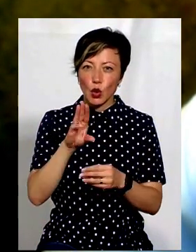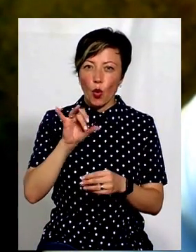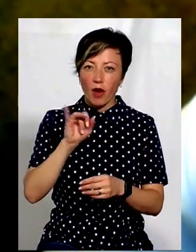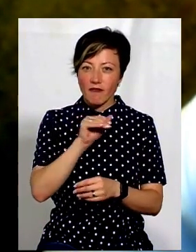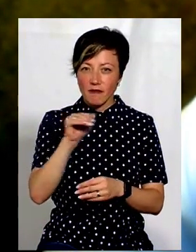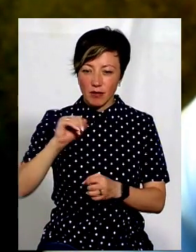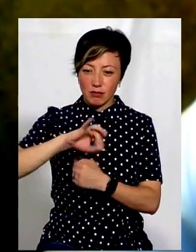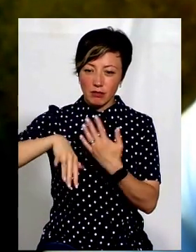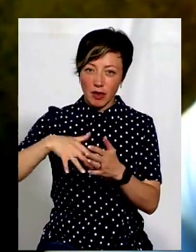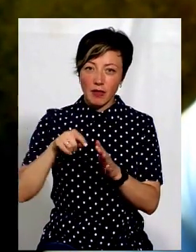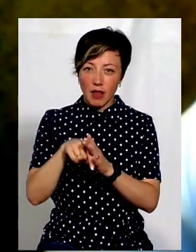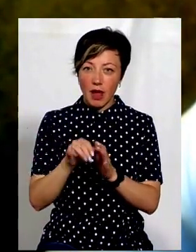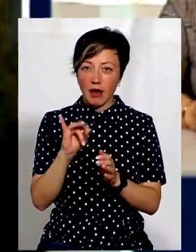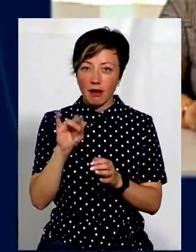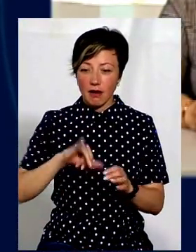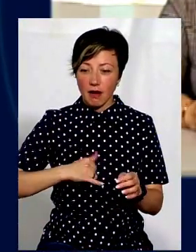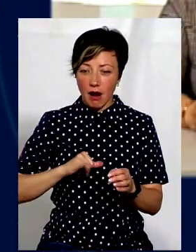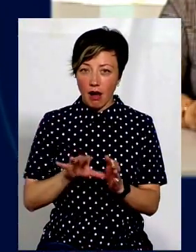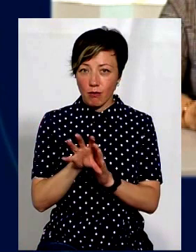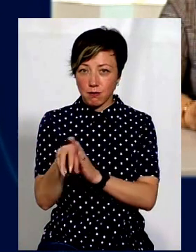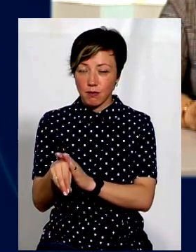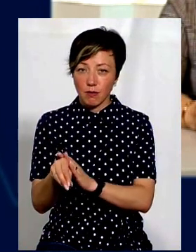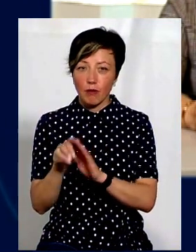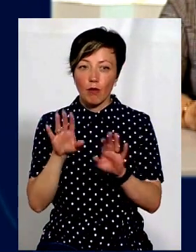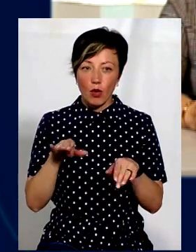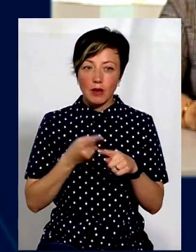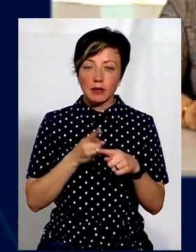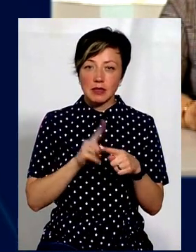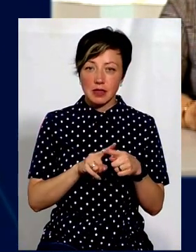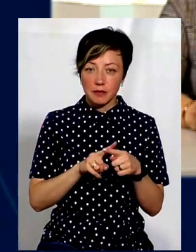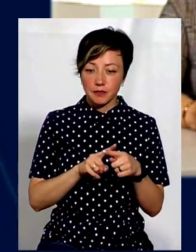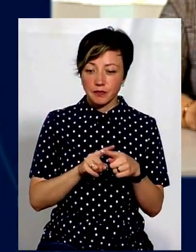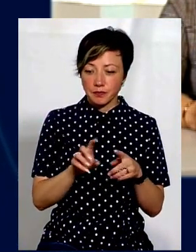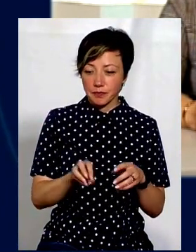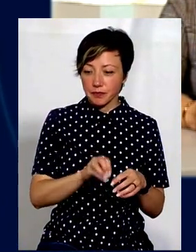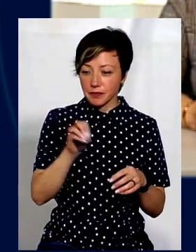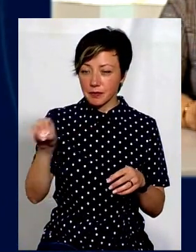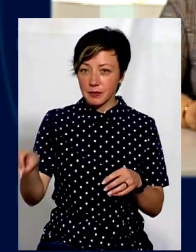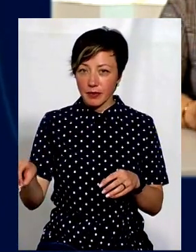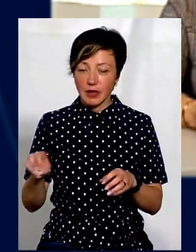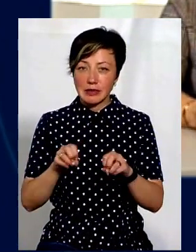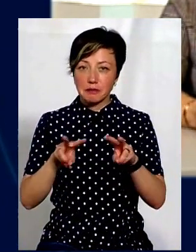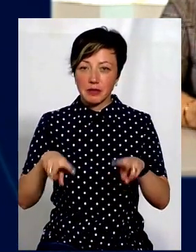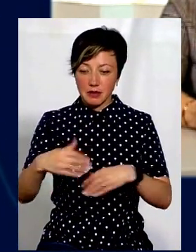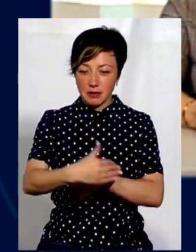відкладається ікра. Далі ця ікра переноситься в спеціальний відстійник.